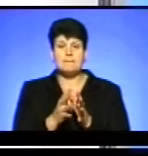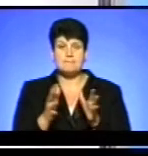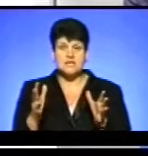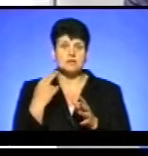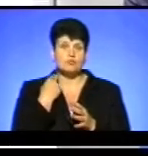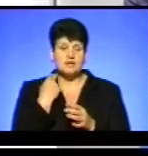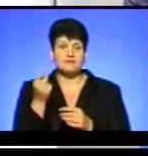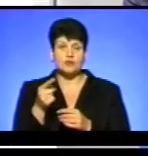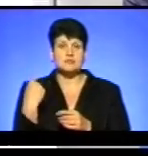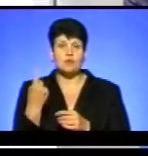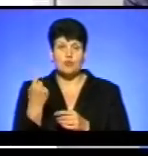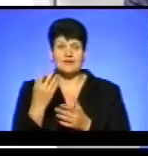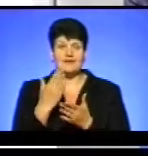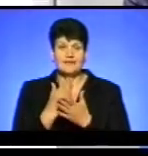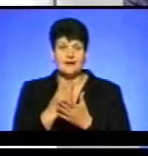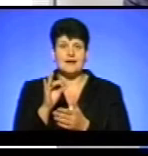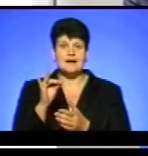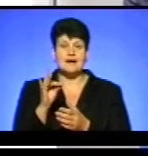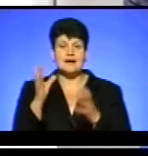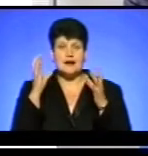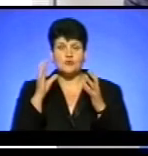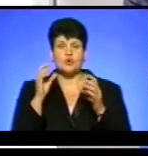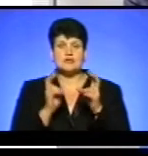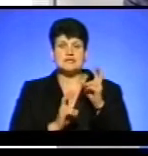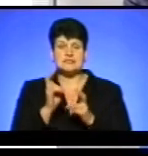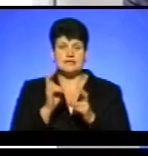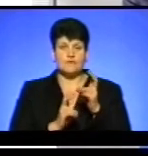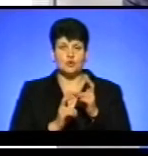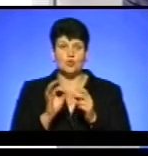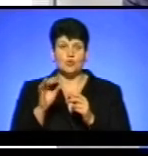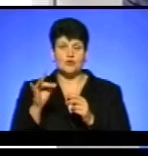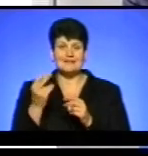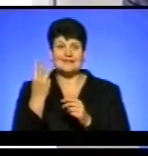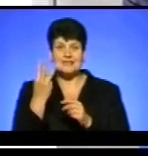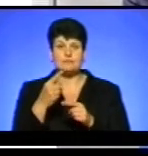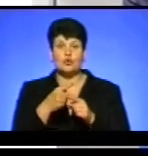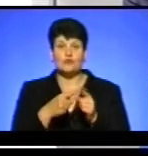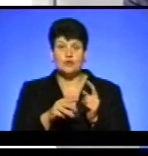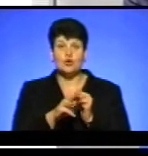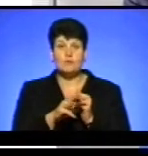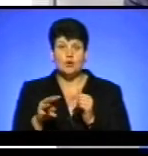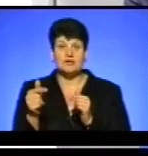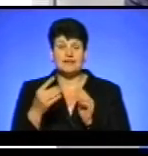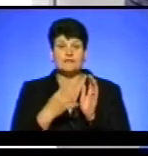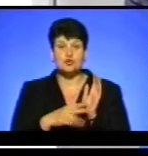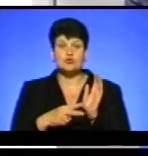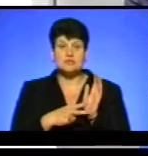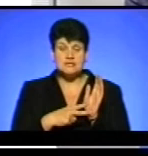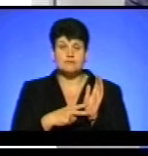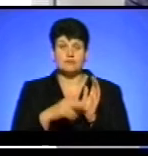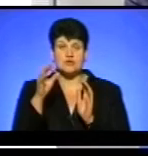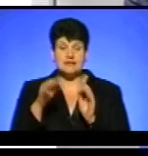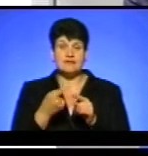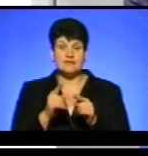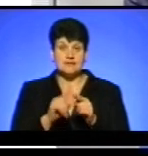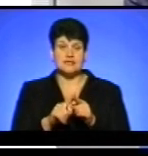в Тернопільській області є райозавод «Оріон» 3,5 млн грн, де 97% власності держави. Буржником є другий